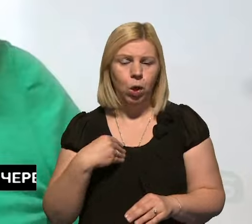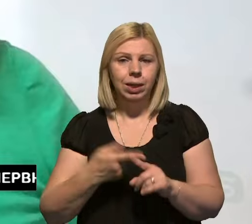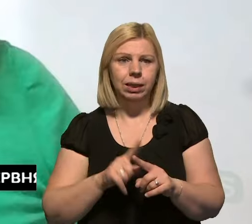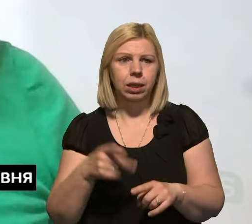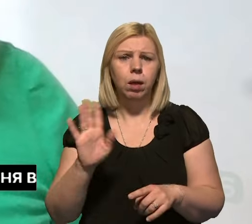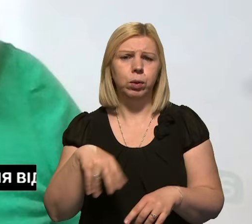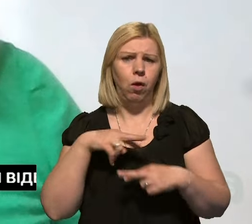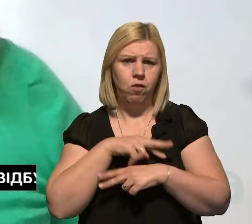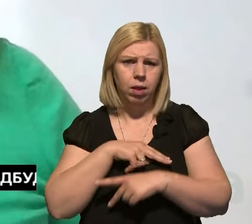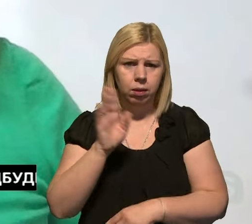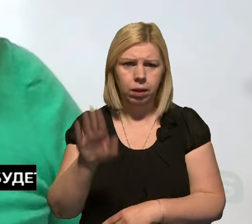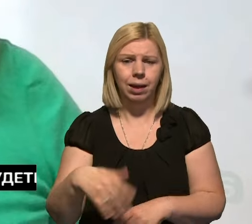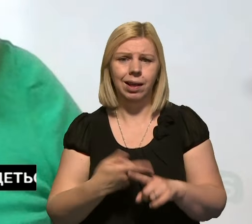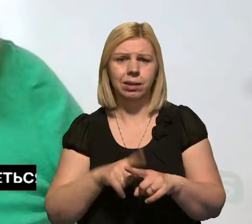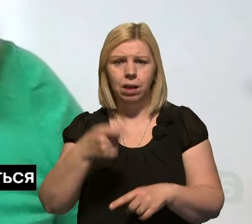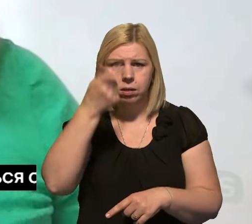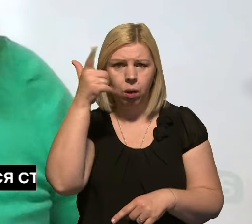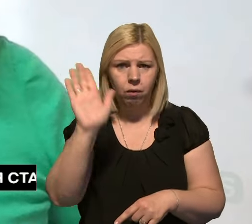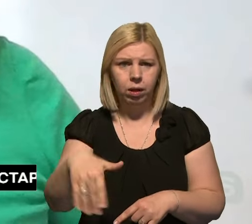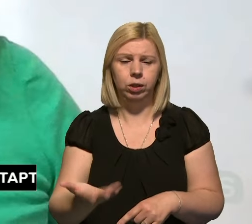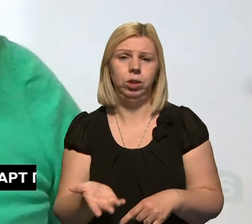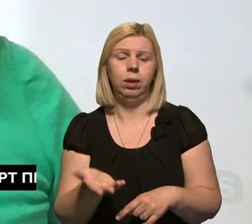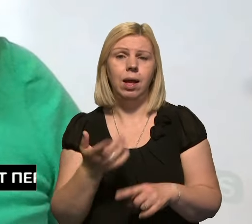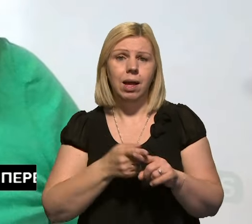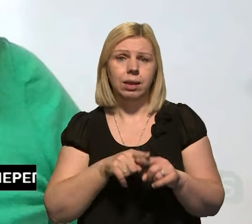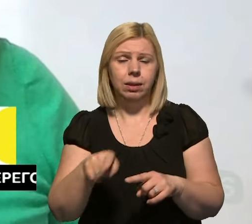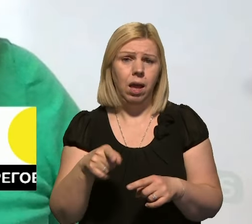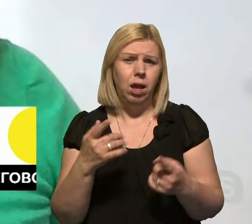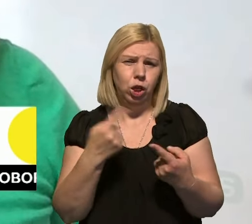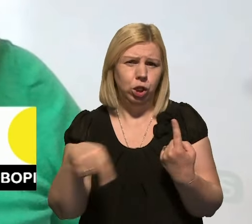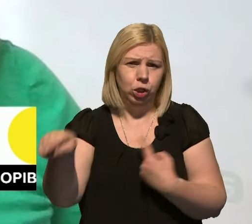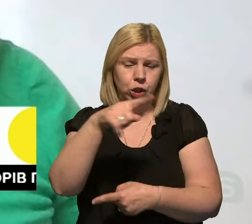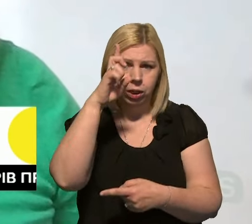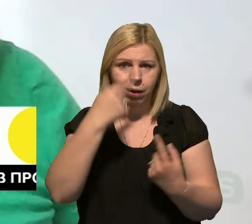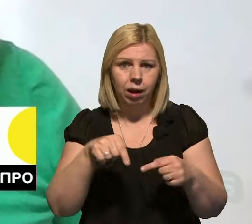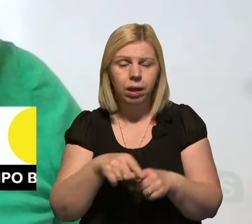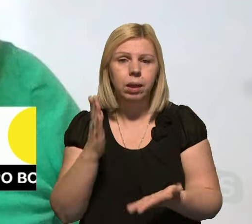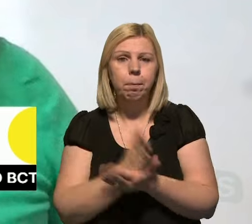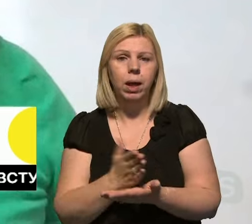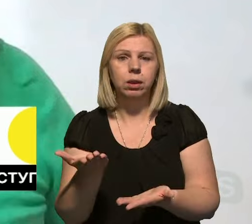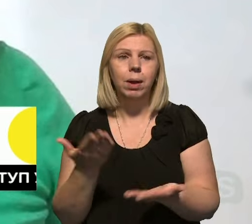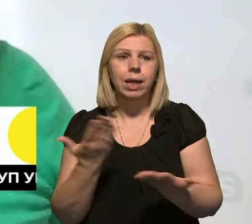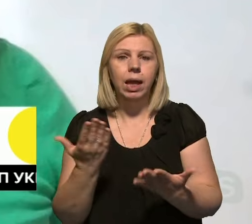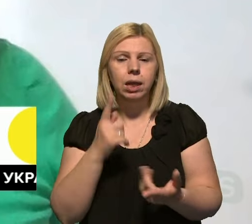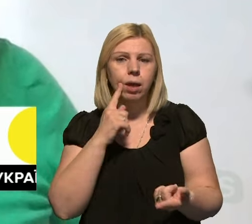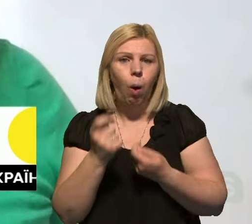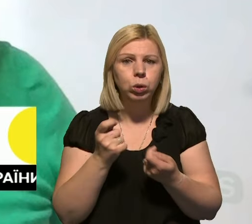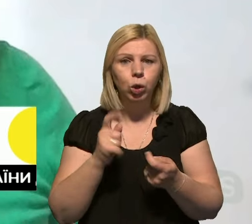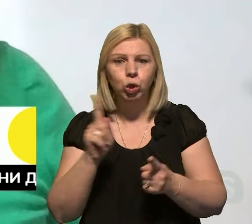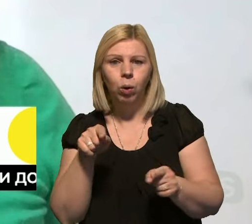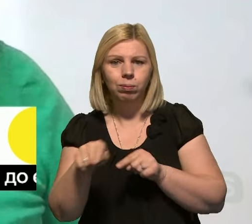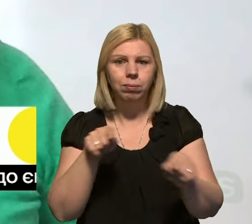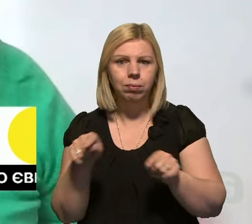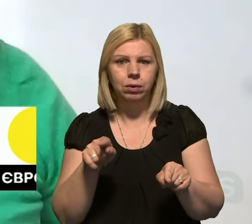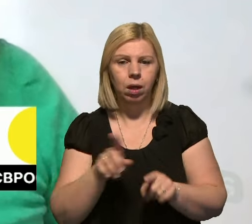звичайно, і Угорщина, це і Словаччина, це, напевно, і інші країни, які матимуть якісь застереження щодо певних